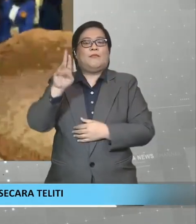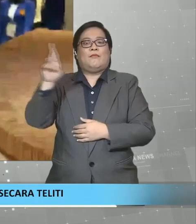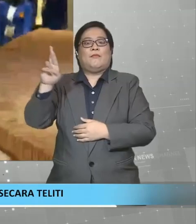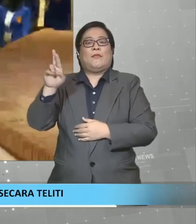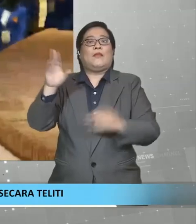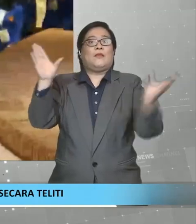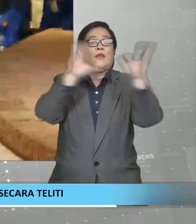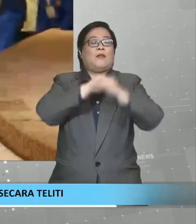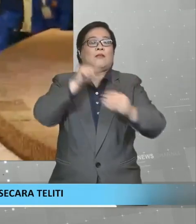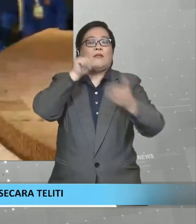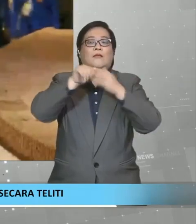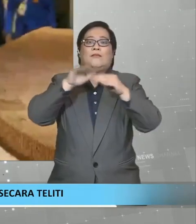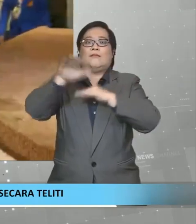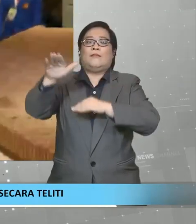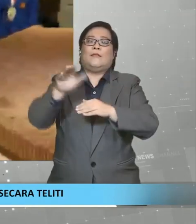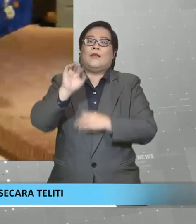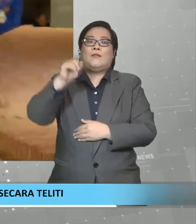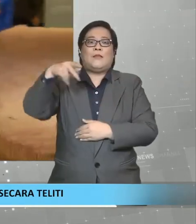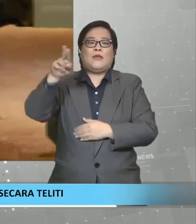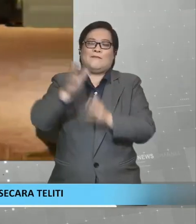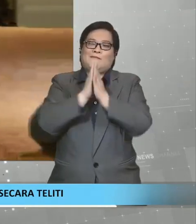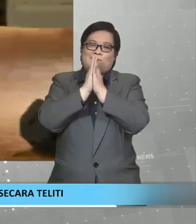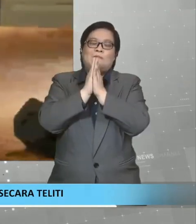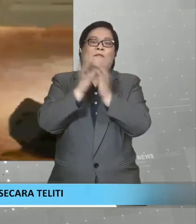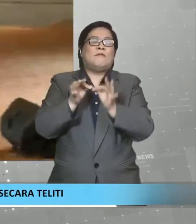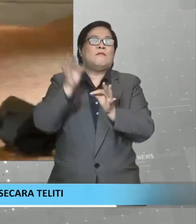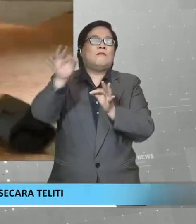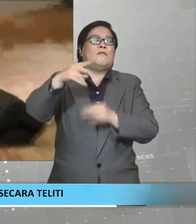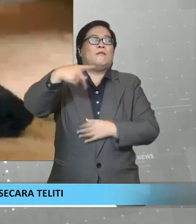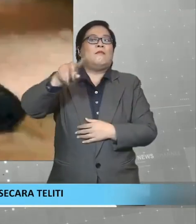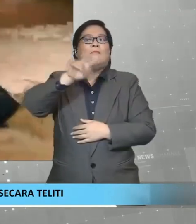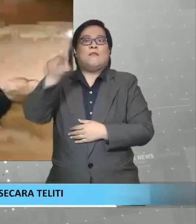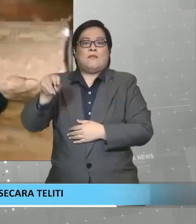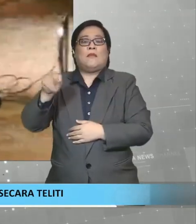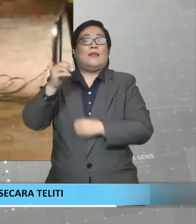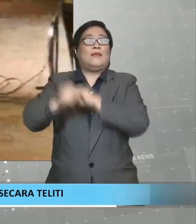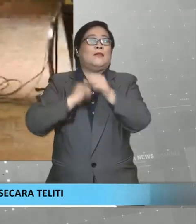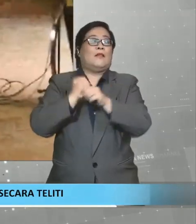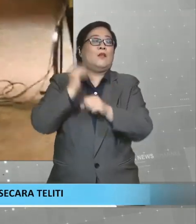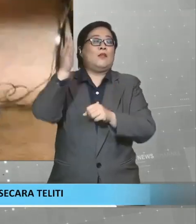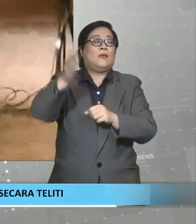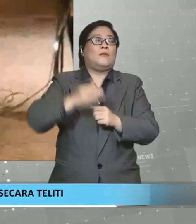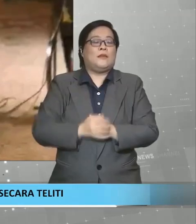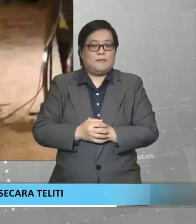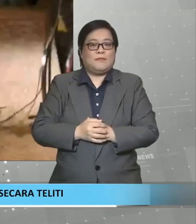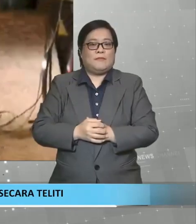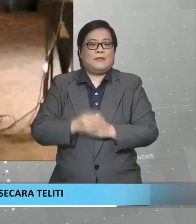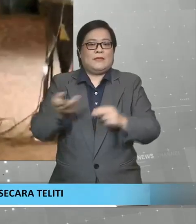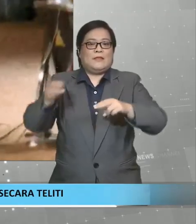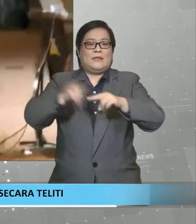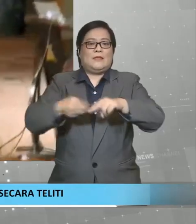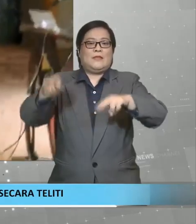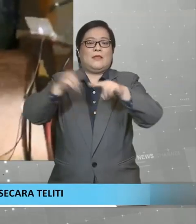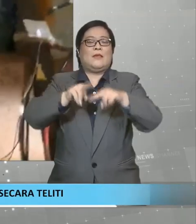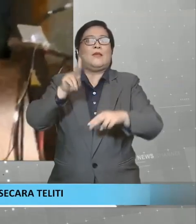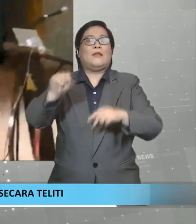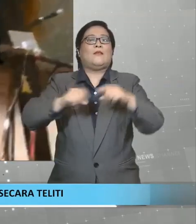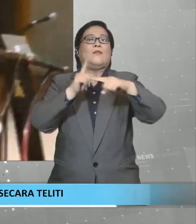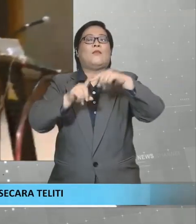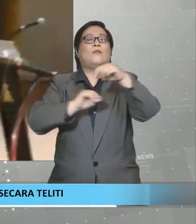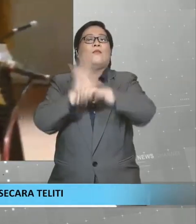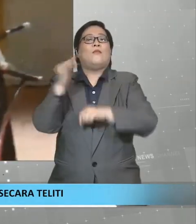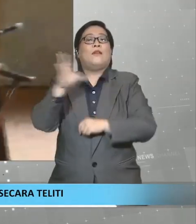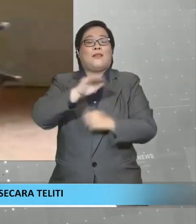menghantar rayuan kepada SPR untuk menangguhkan PRN negeri itu ke tahun hadapan, susulan peningkatan kes positif baru